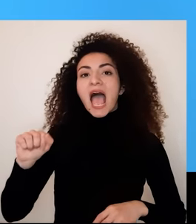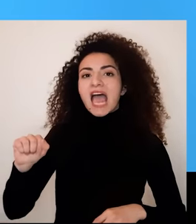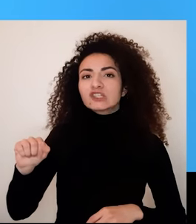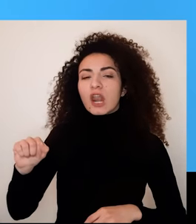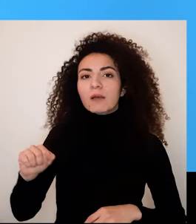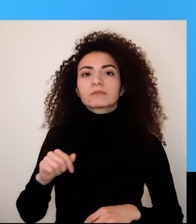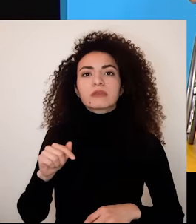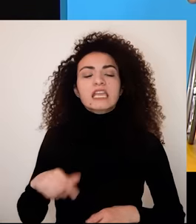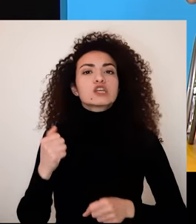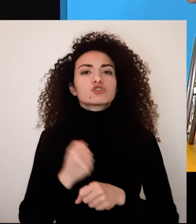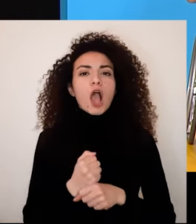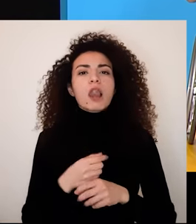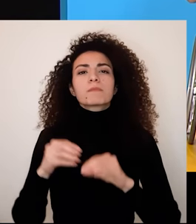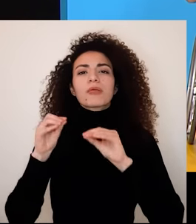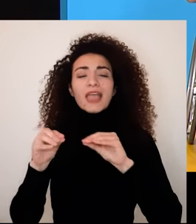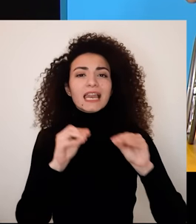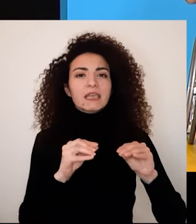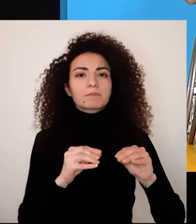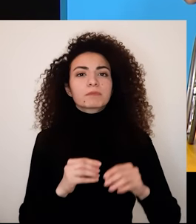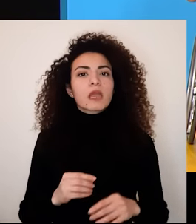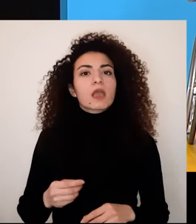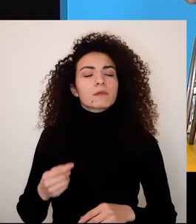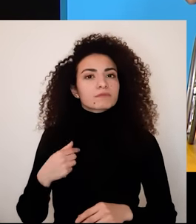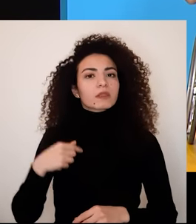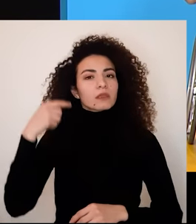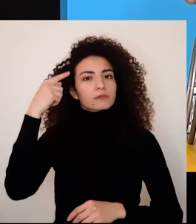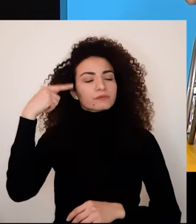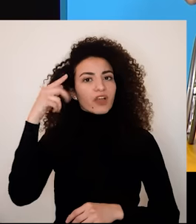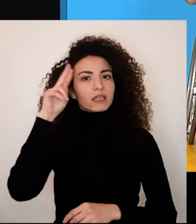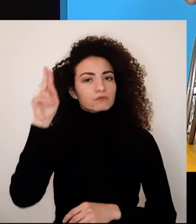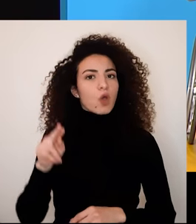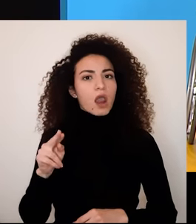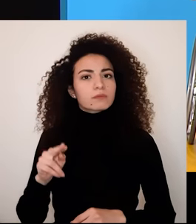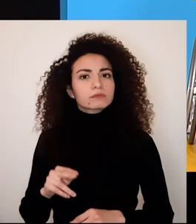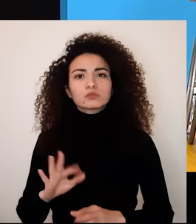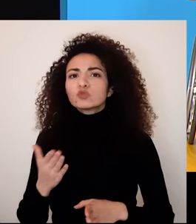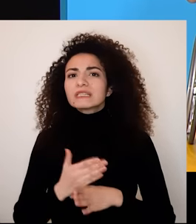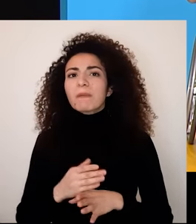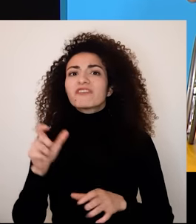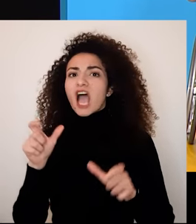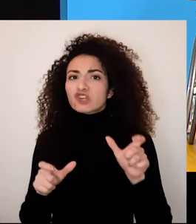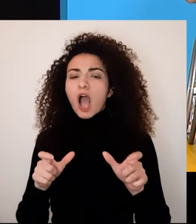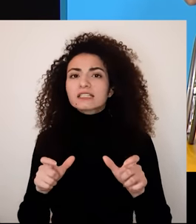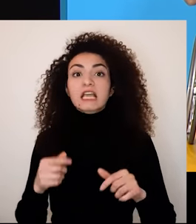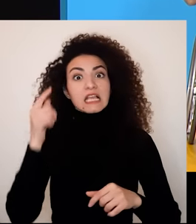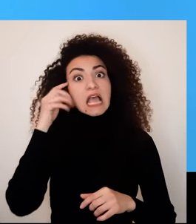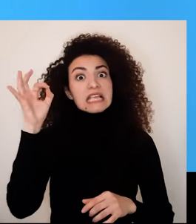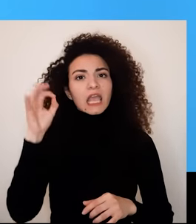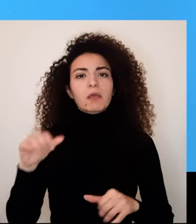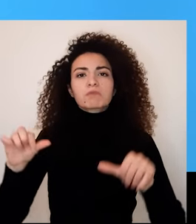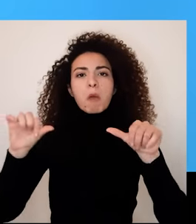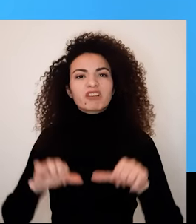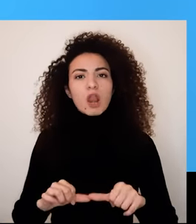على نفس السؤال التالي شو لي بيجعل بعض تلميذ الأكثر ذكاء بيفشلو؟ بينما البعض الآخر الأقل ذكاء أنا بينجحه